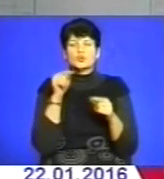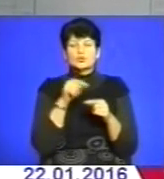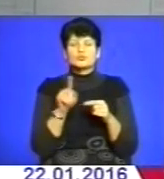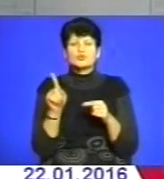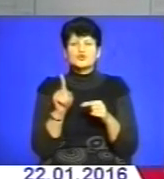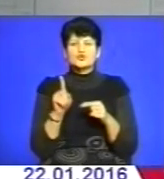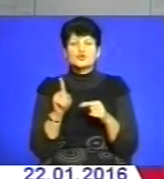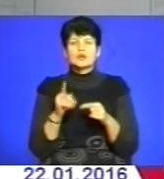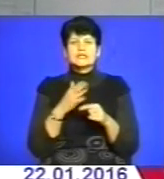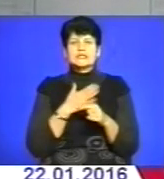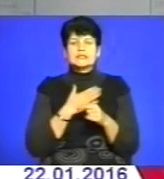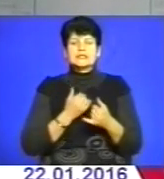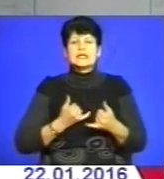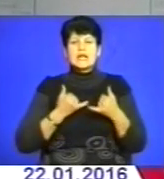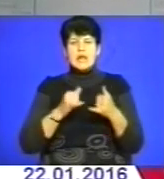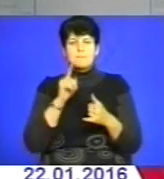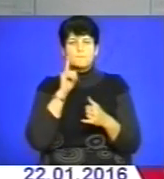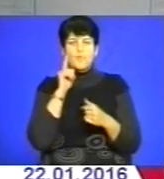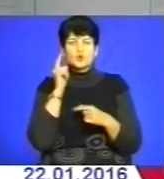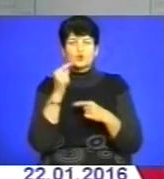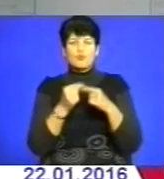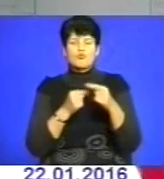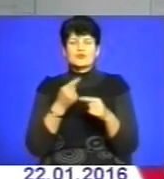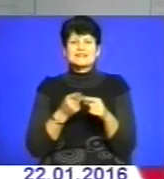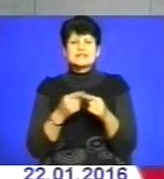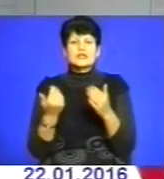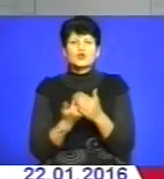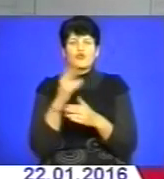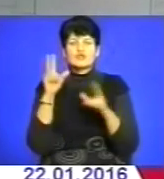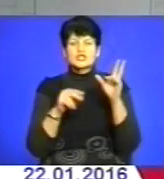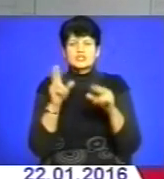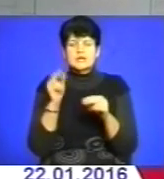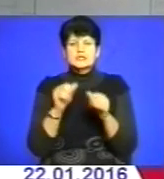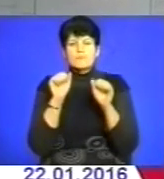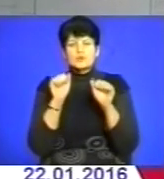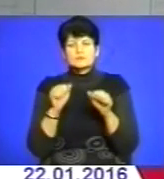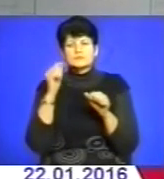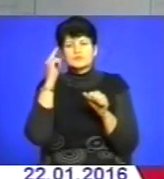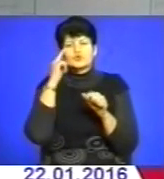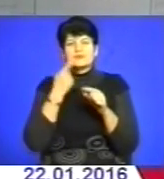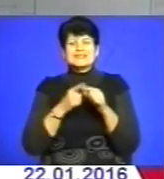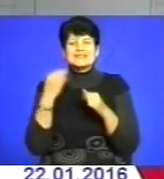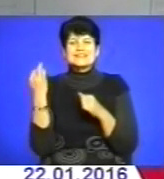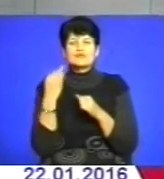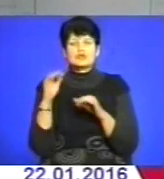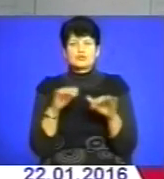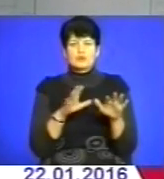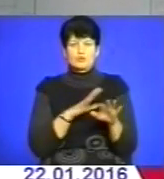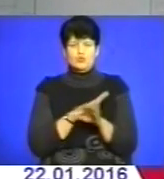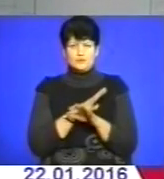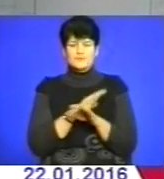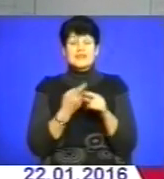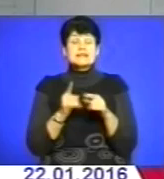саме для молодого покоління це новий шанс, можливість переосмисли такі події історичні, які були. Це